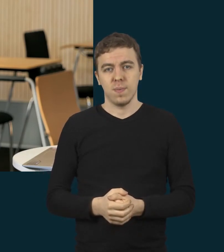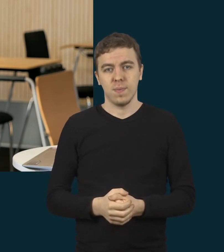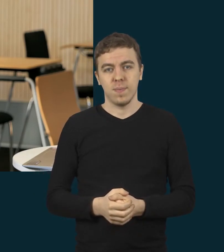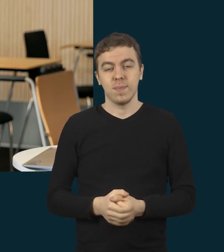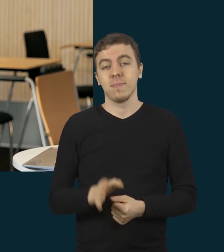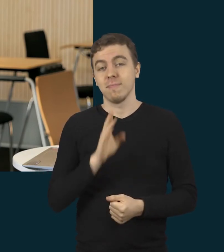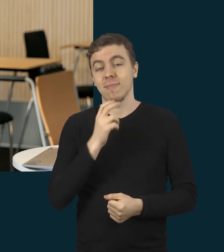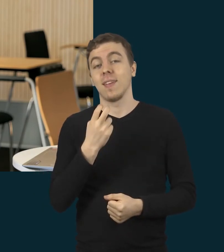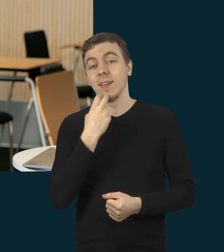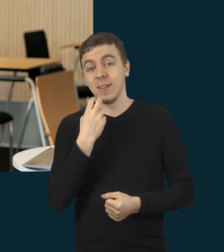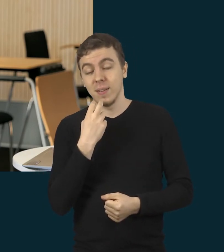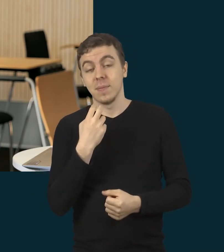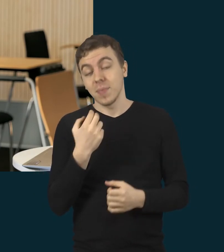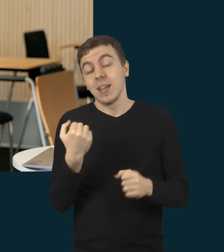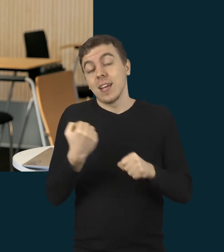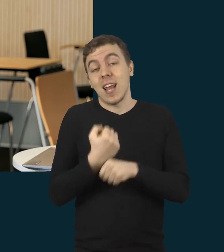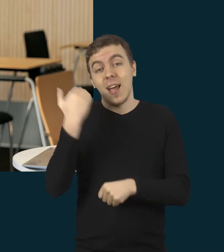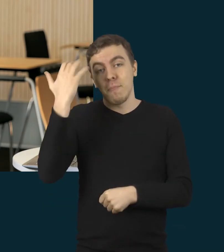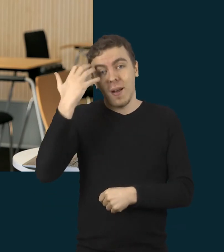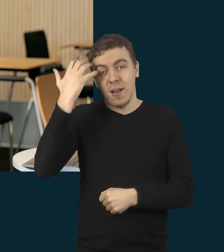Taip, reikia pagalboti.